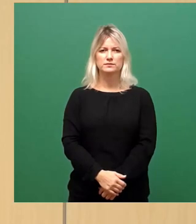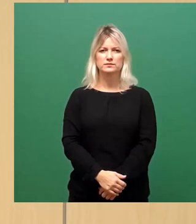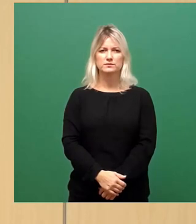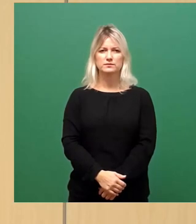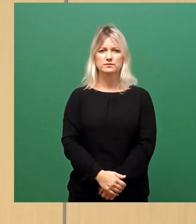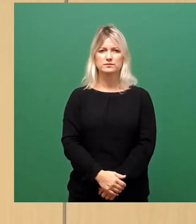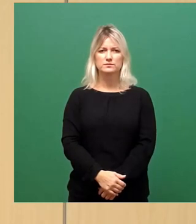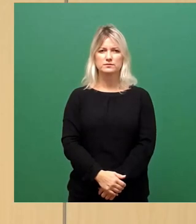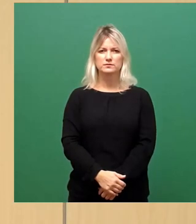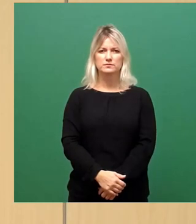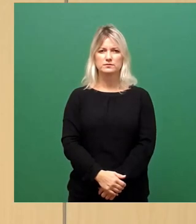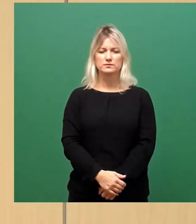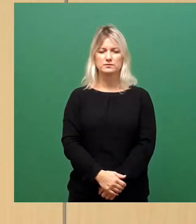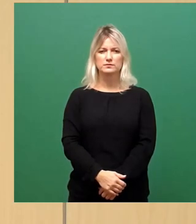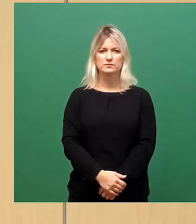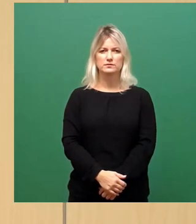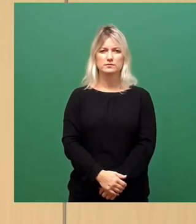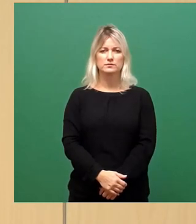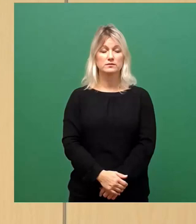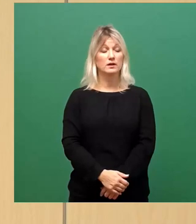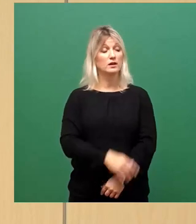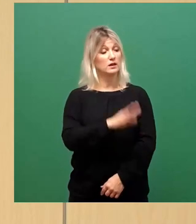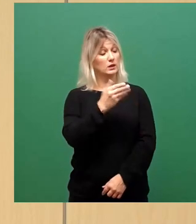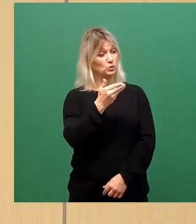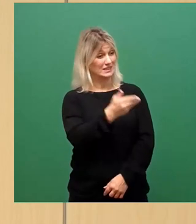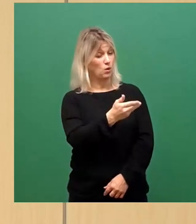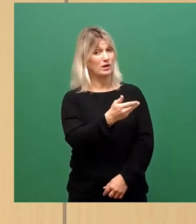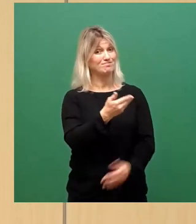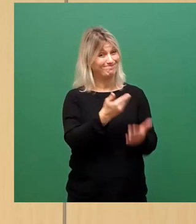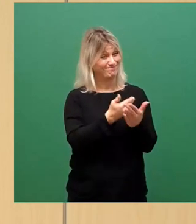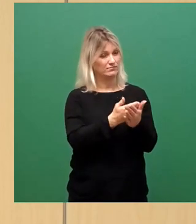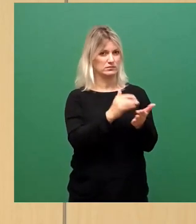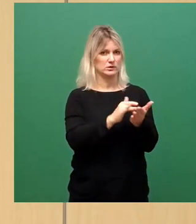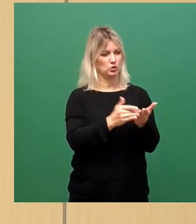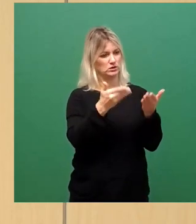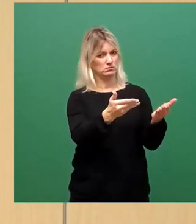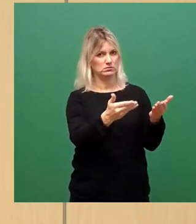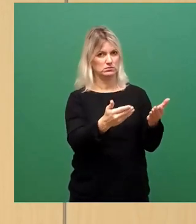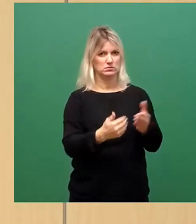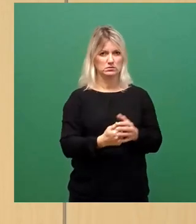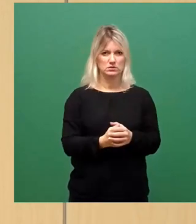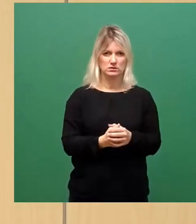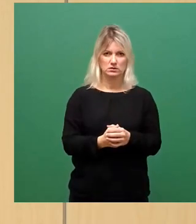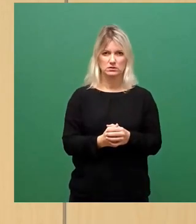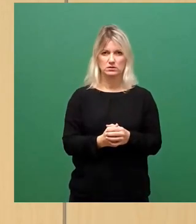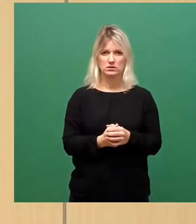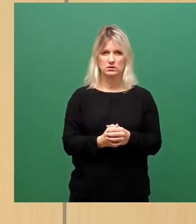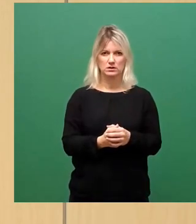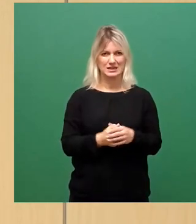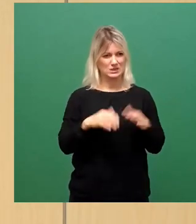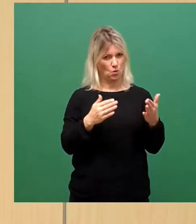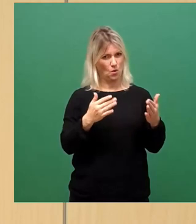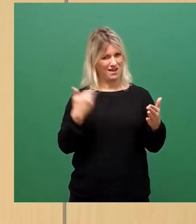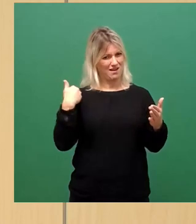Und das, meine Damen und Herren, ist der Punkt. Und deswegen ist das, was hier abläuft, höchst